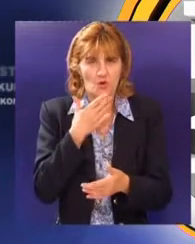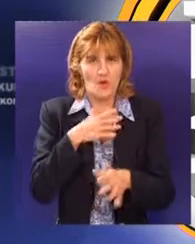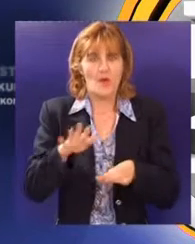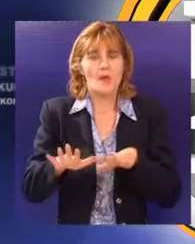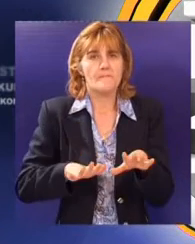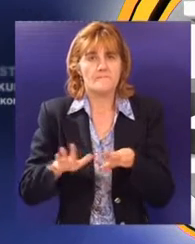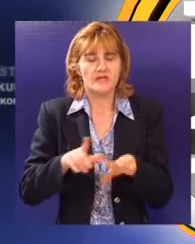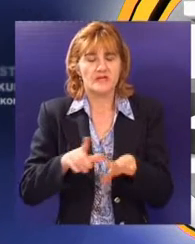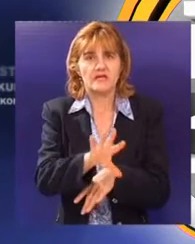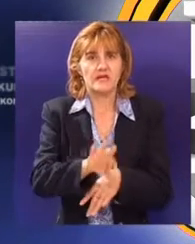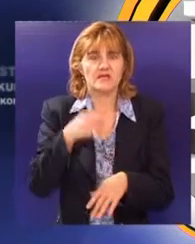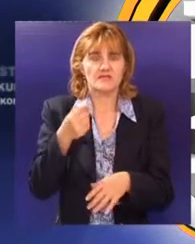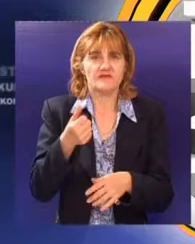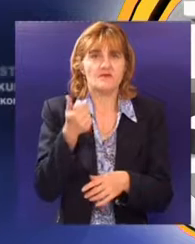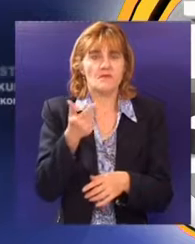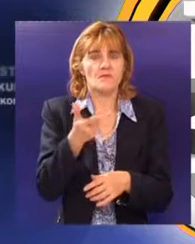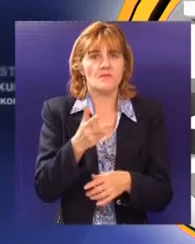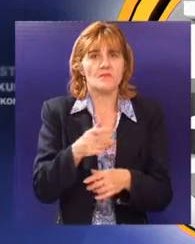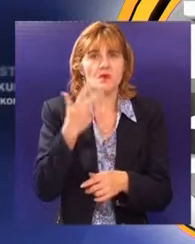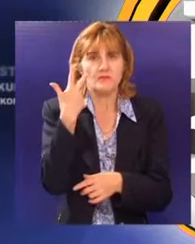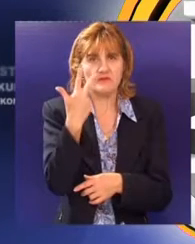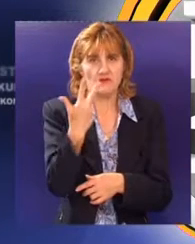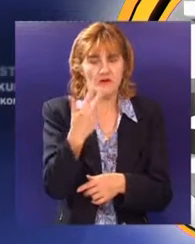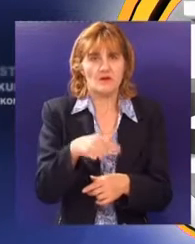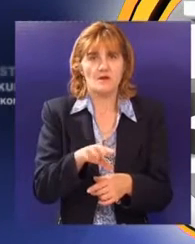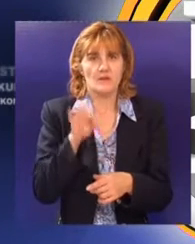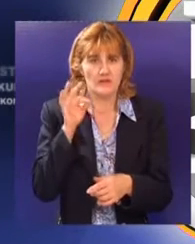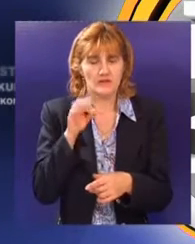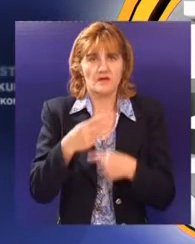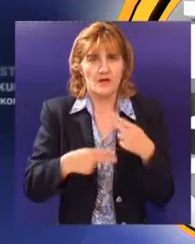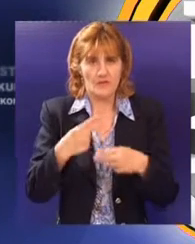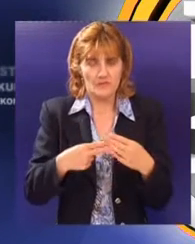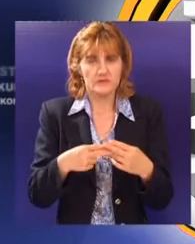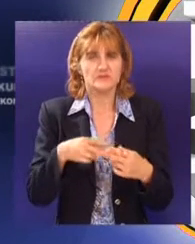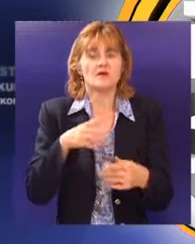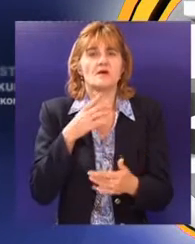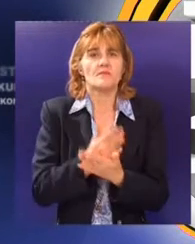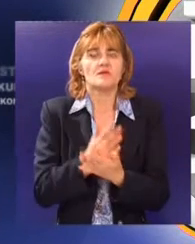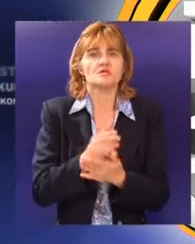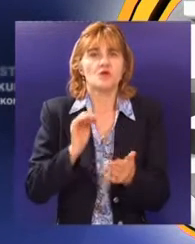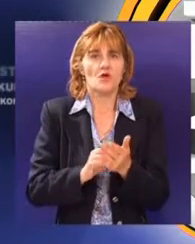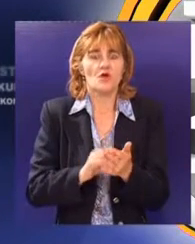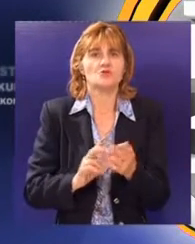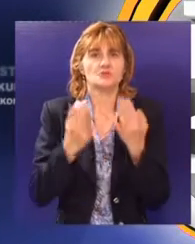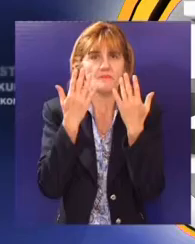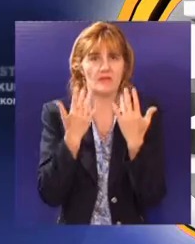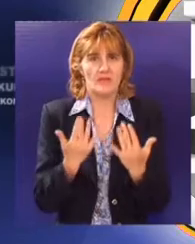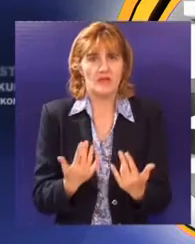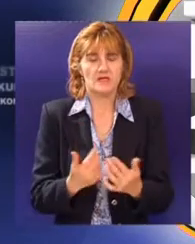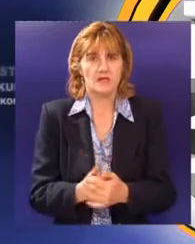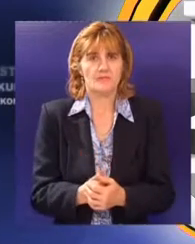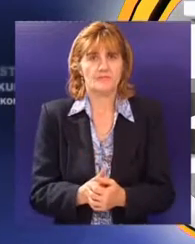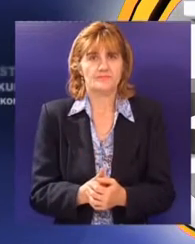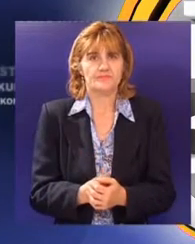Žarko Bradović izvukao je kombinaciju pitanja pod rednim brojem 3. Buduće srednjoškolce očekuje i kvalifikacioni ispit iz matematike.